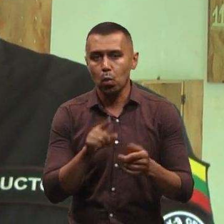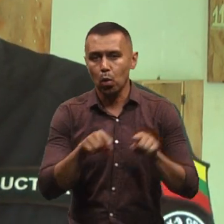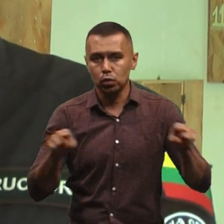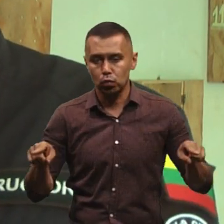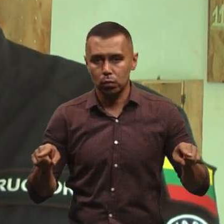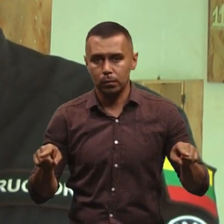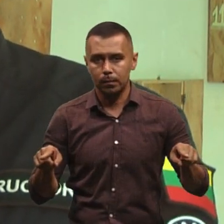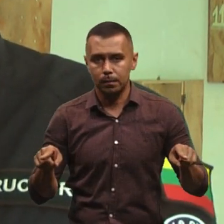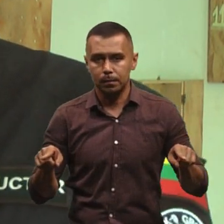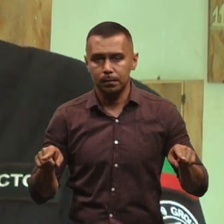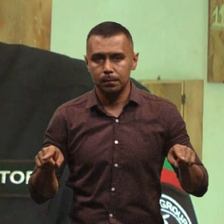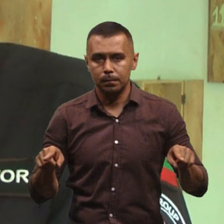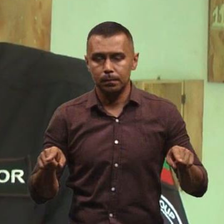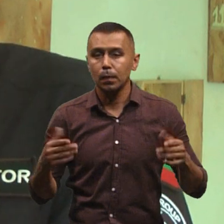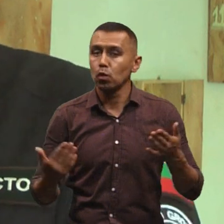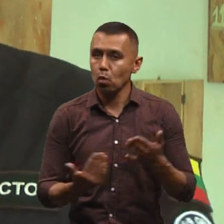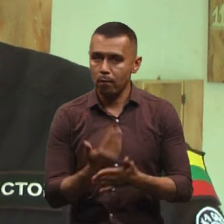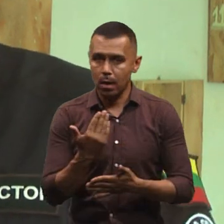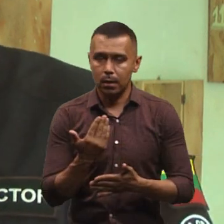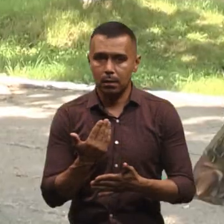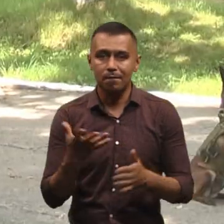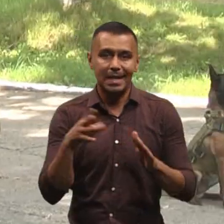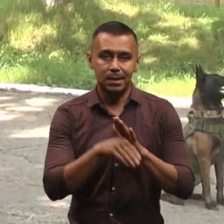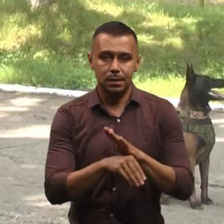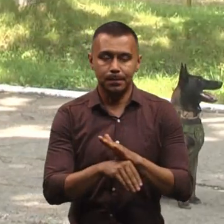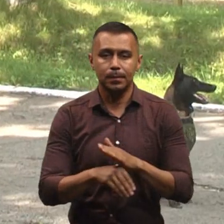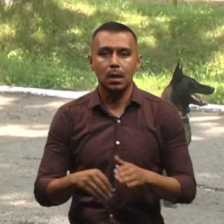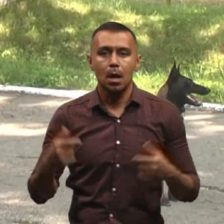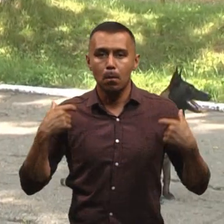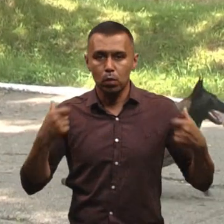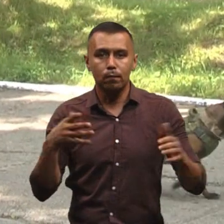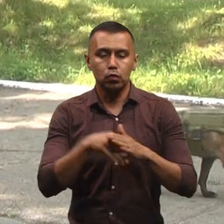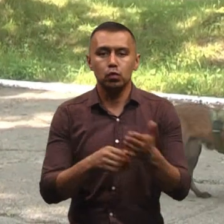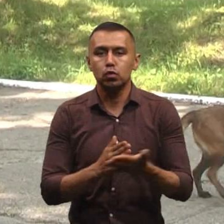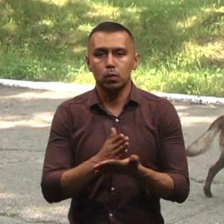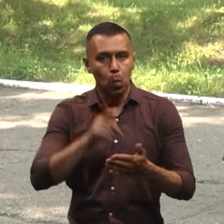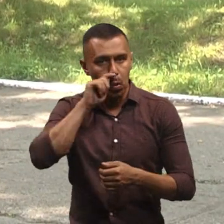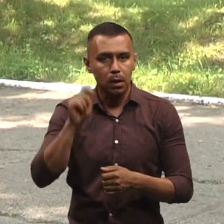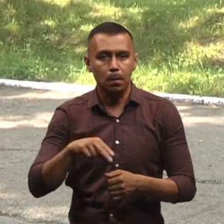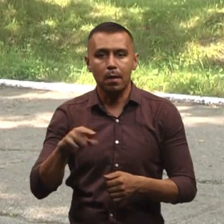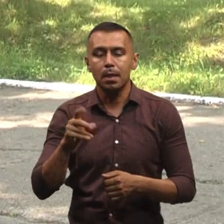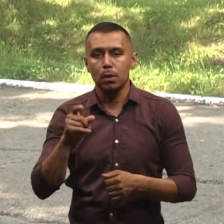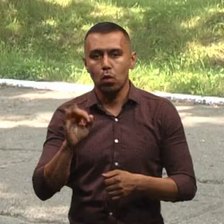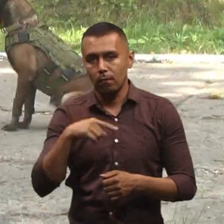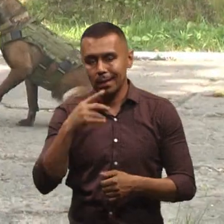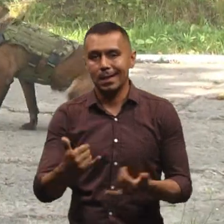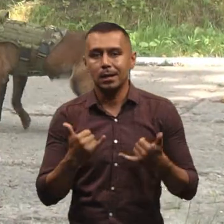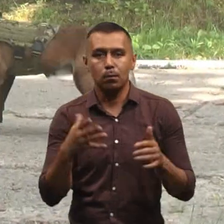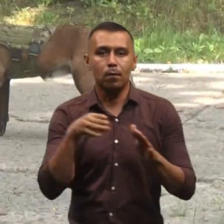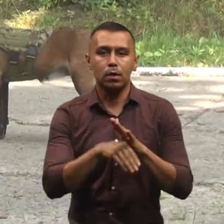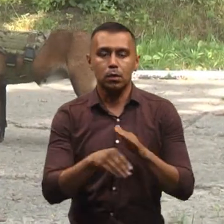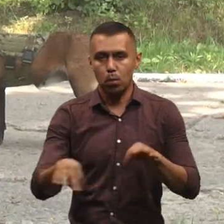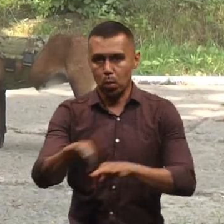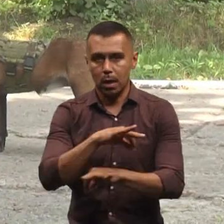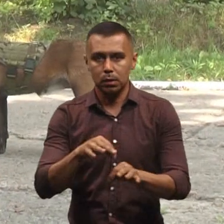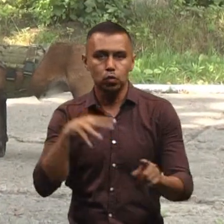нове внести. Полковник внутрішньої служби України Павло Адаменко каже, наразі впроваджують